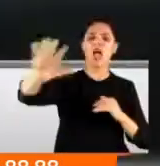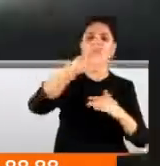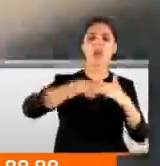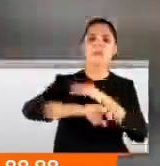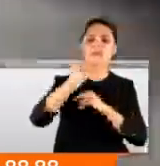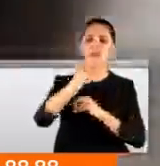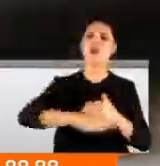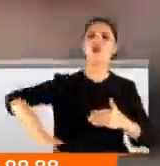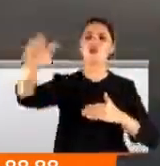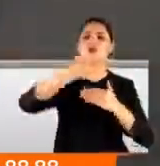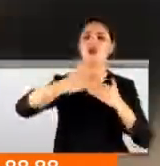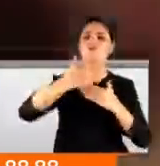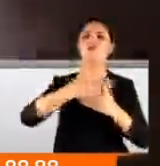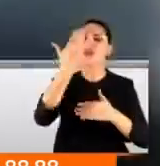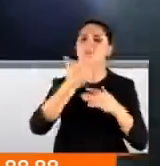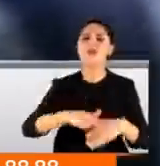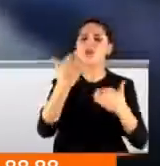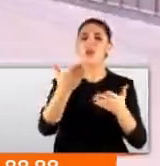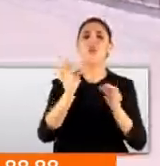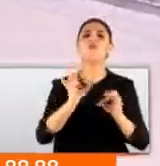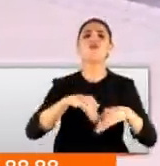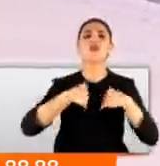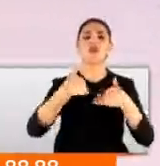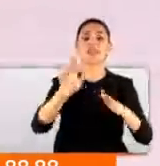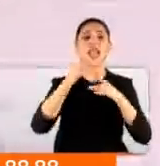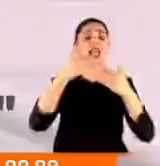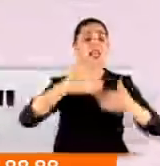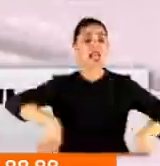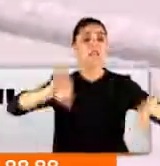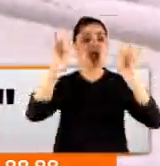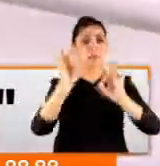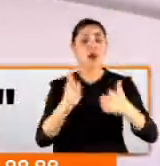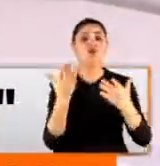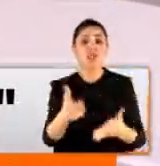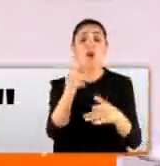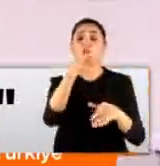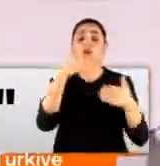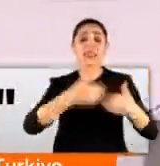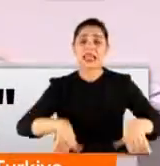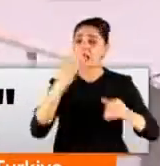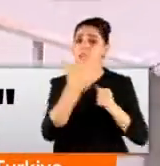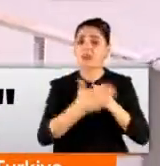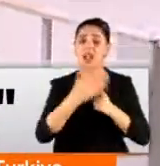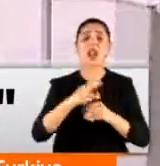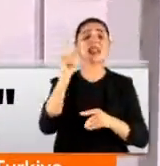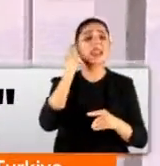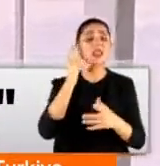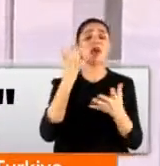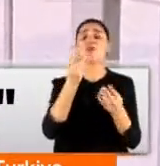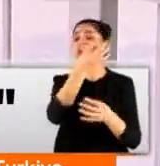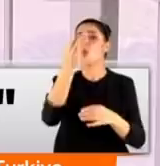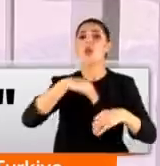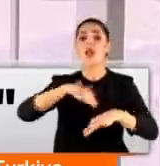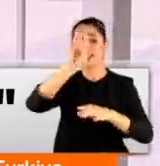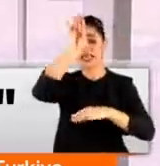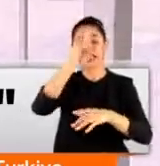metrobüste sosyal mesafeden bahsetmek imkansız. Tedbirler devreye girdi ama o tedbirlere uymak hiç de kolay değil. Hele ki